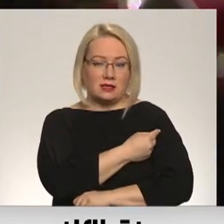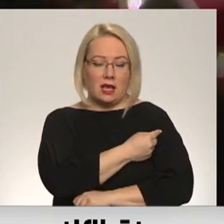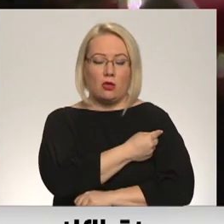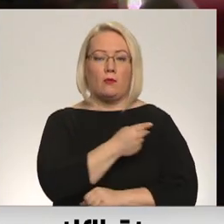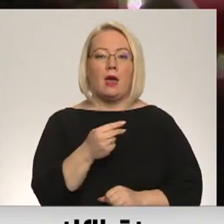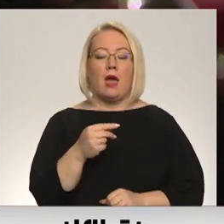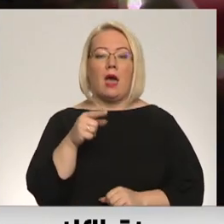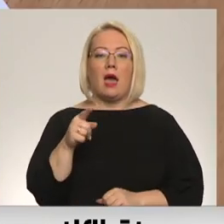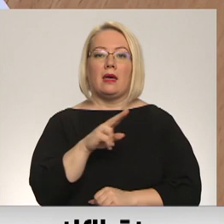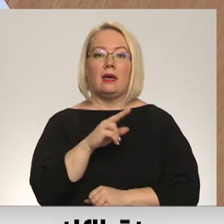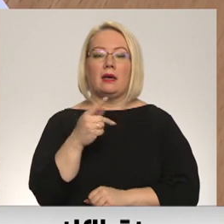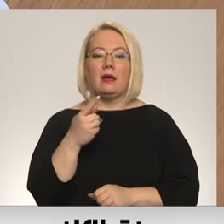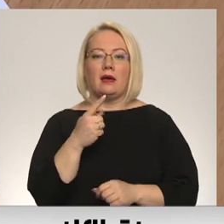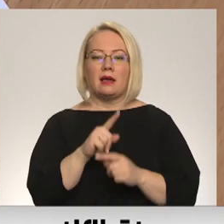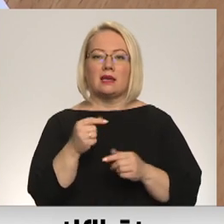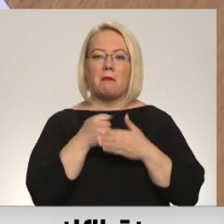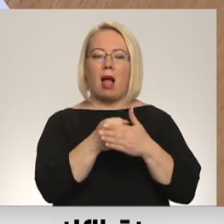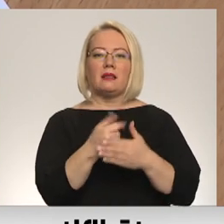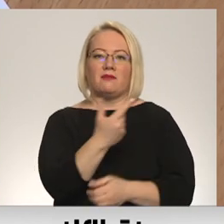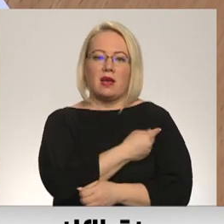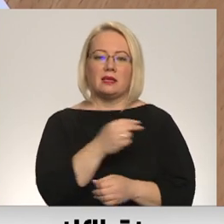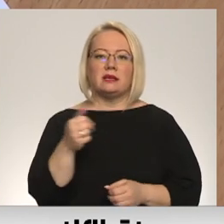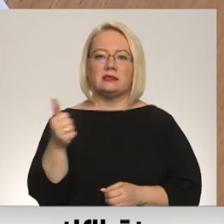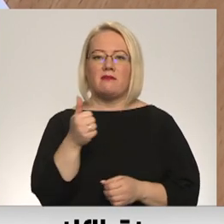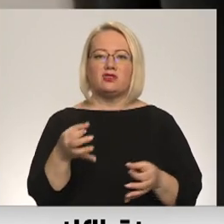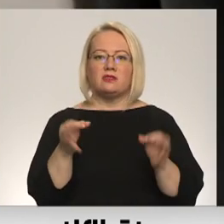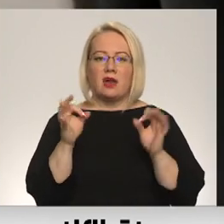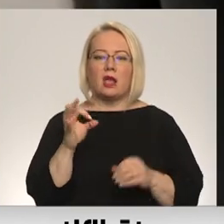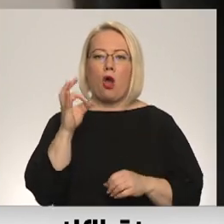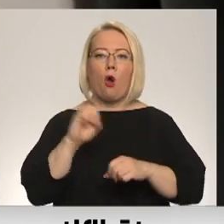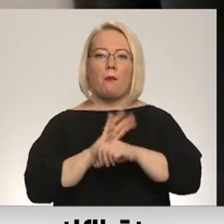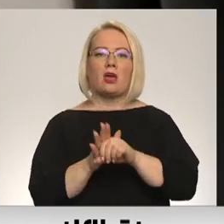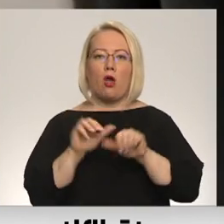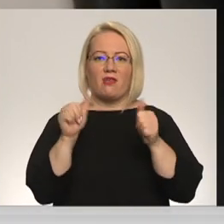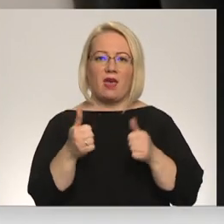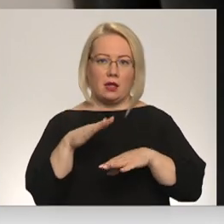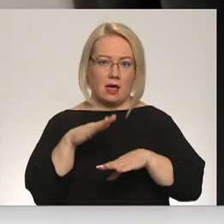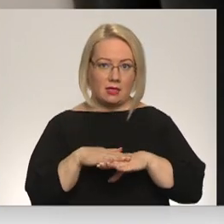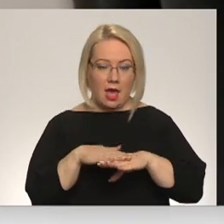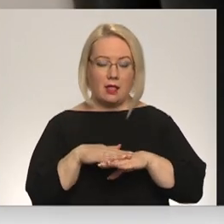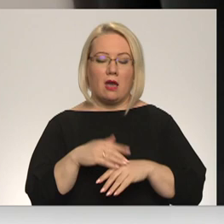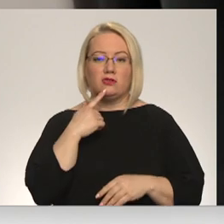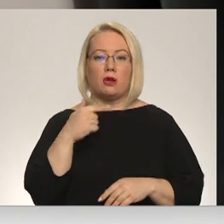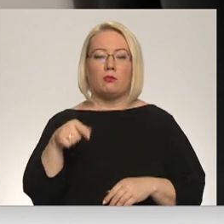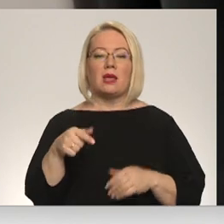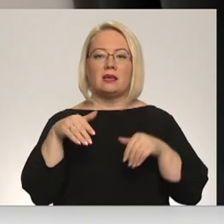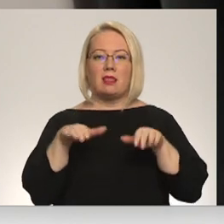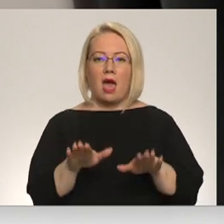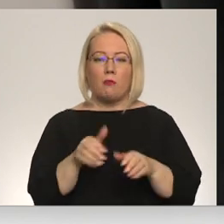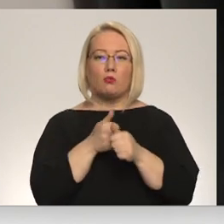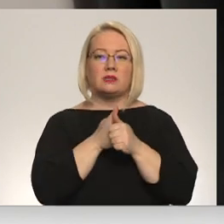norāda, revakcinācija īpaši svarīga Omikrona paveida dēļ. Mūsu šis lēmums sako daudzu